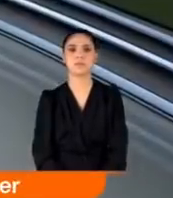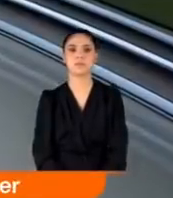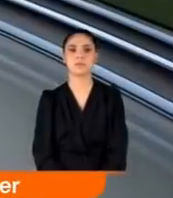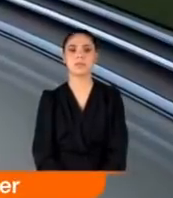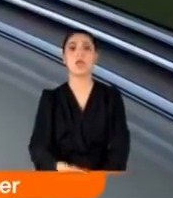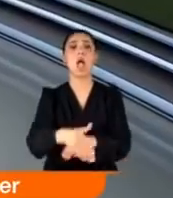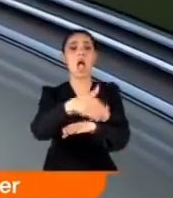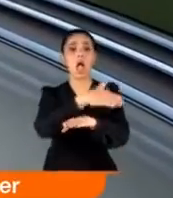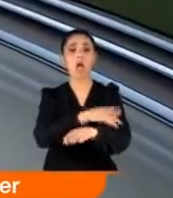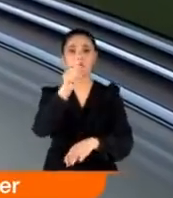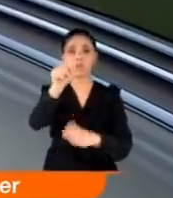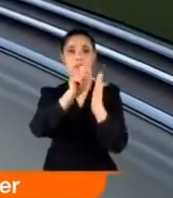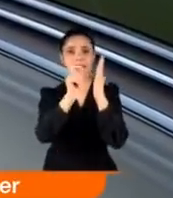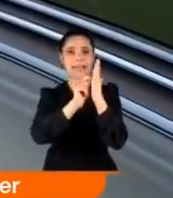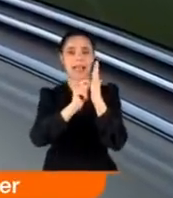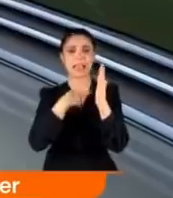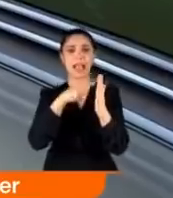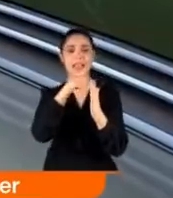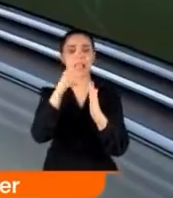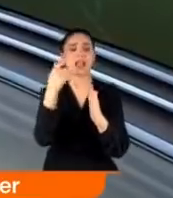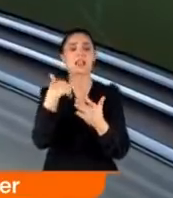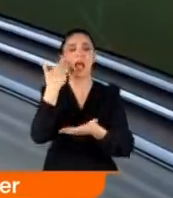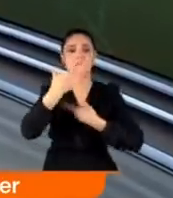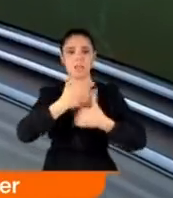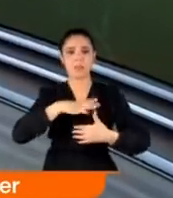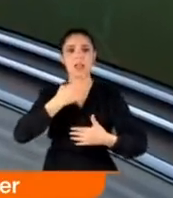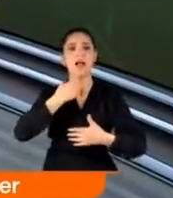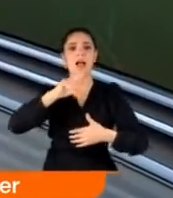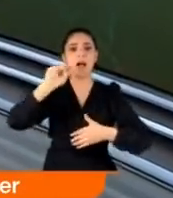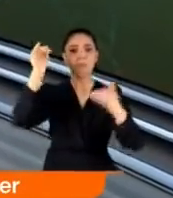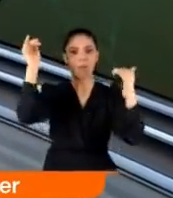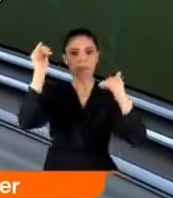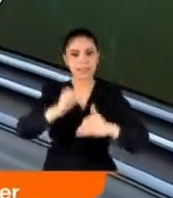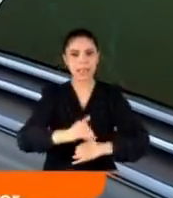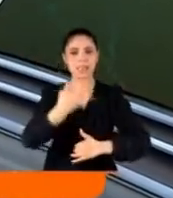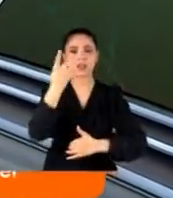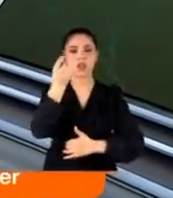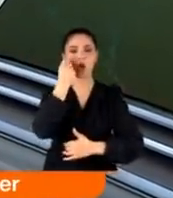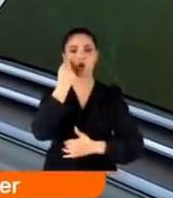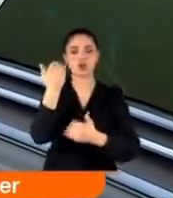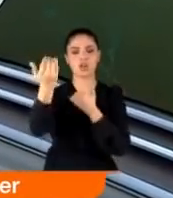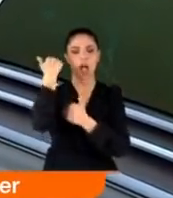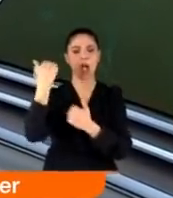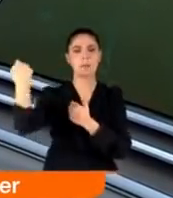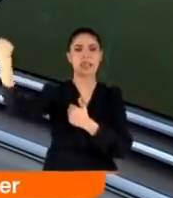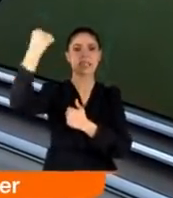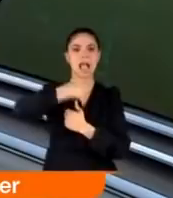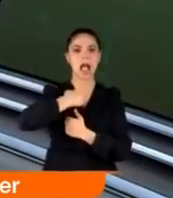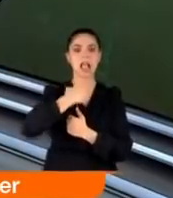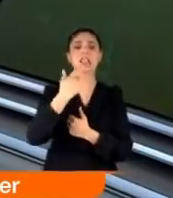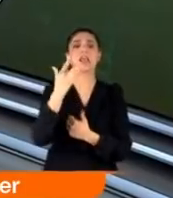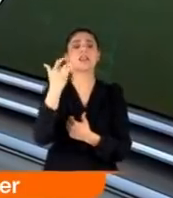Önce buradaki yazıyı bir seslendirmek istiyorum. Ablamlardan gelirken 4 kişi arkandan saldırdı.